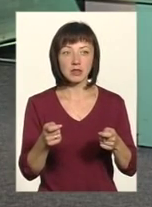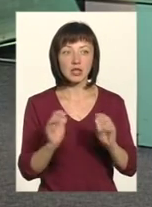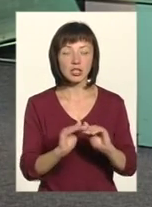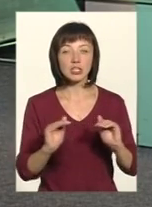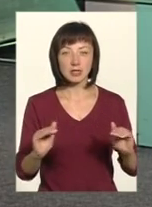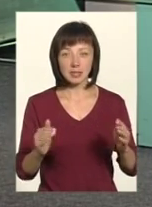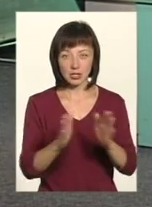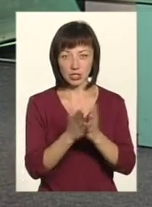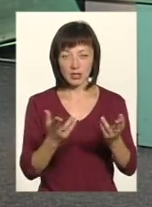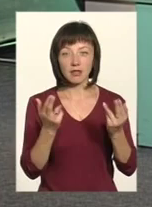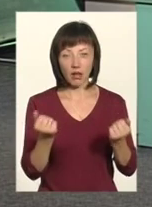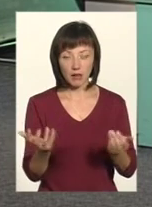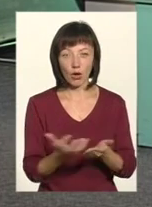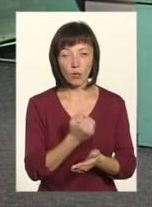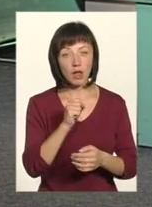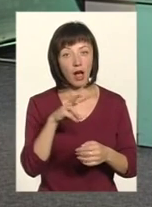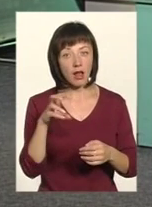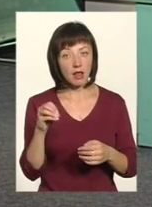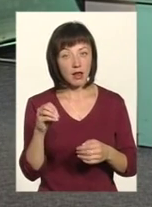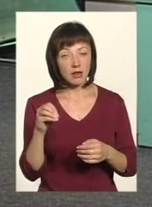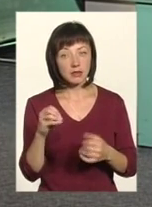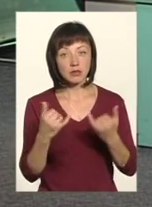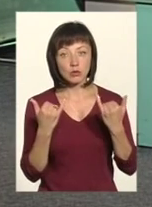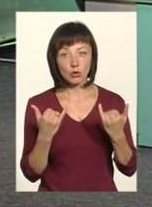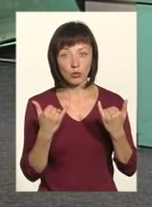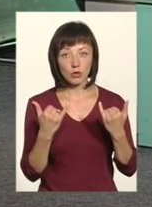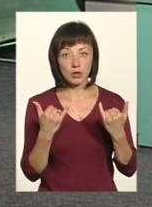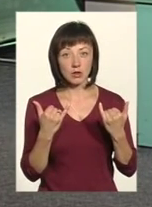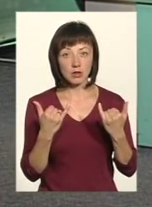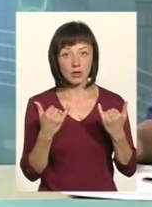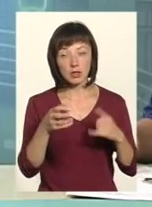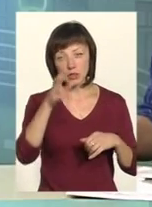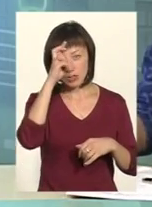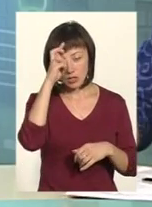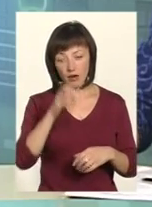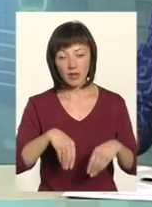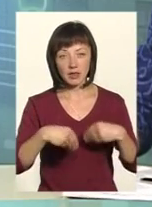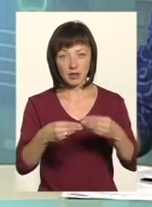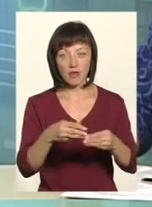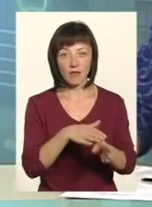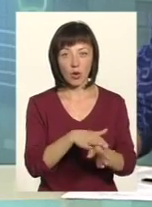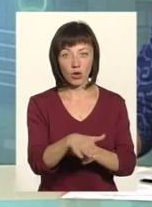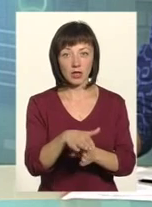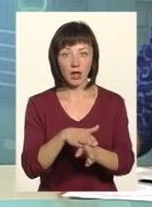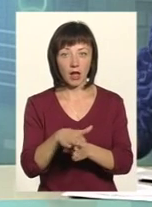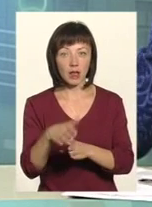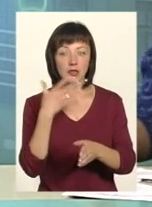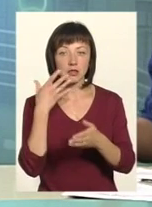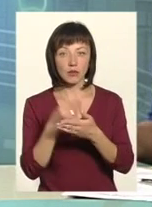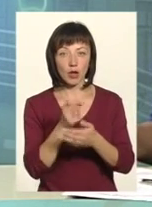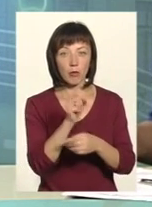дітей і так далі. Так, ми знаходимося. Але, вибачте, на сьогодні люди не... держава делегувала виконання своїх